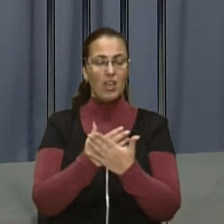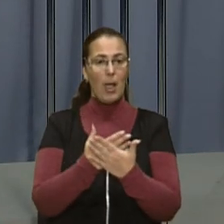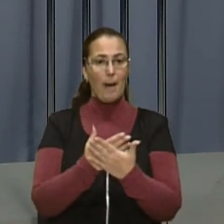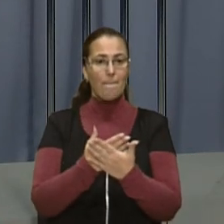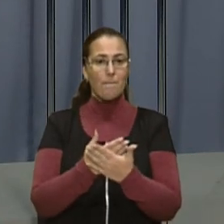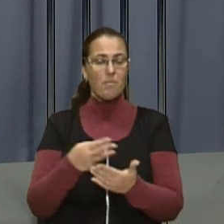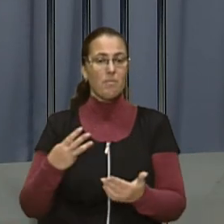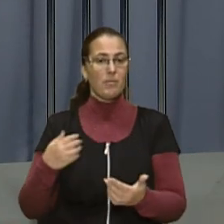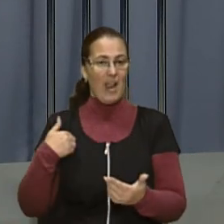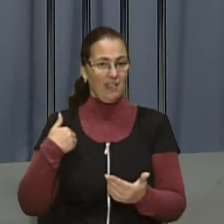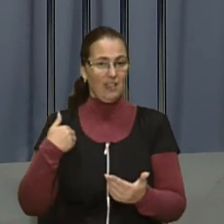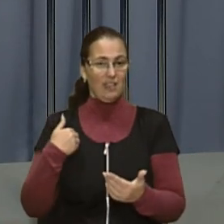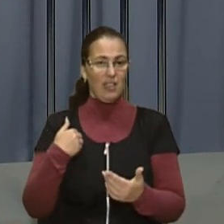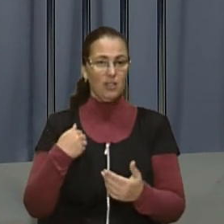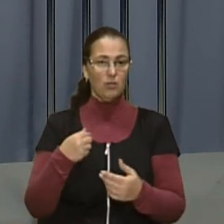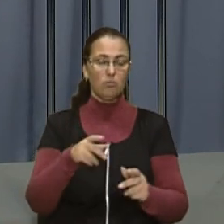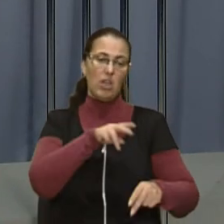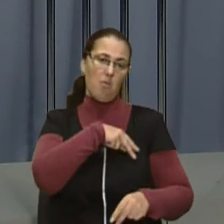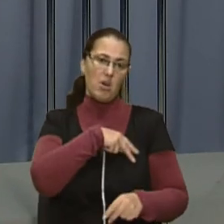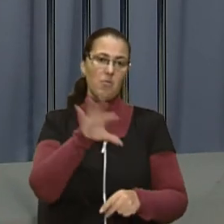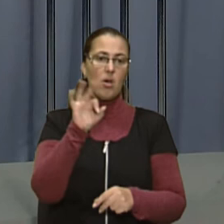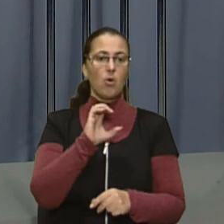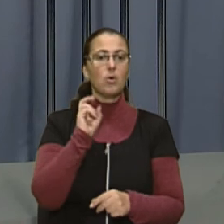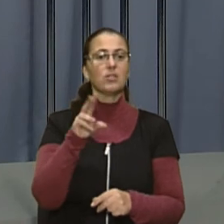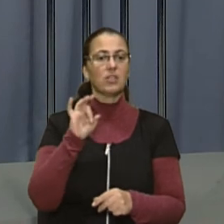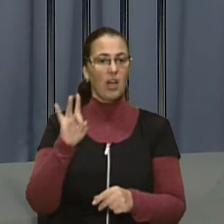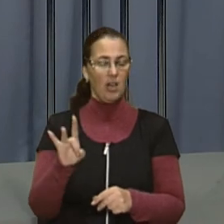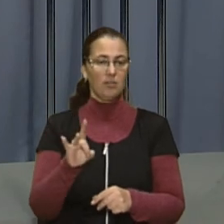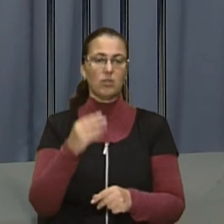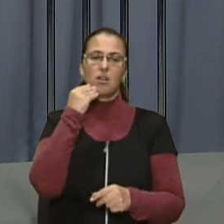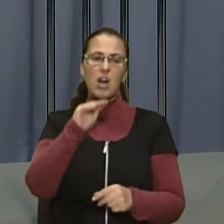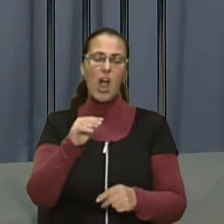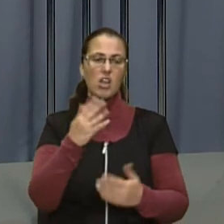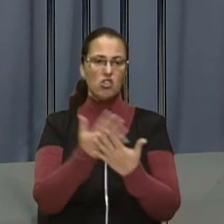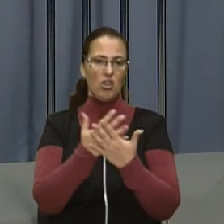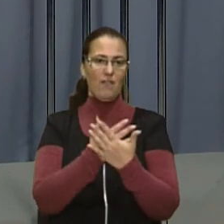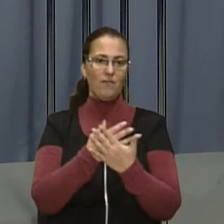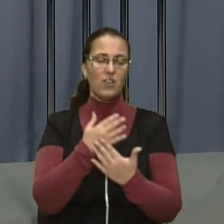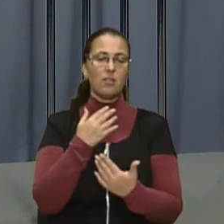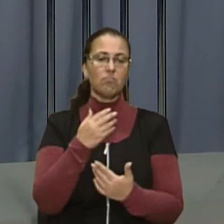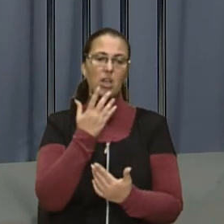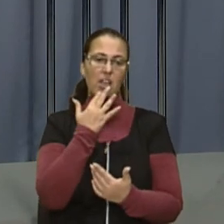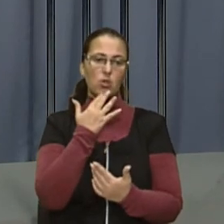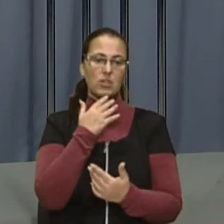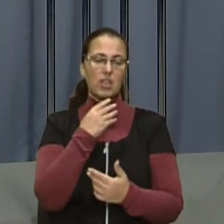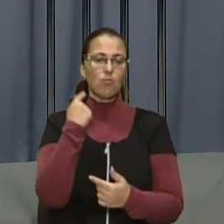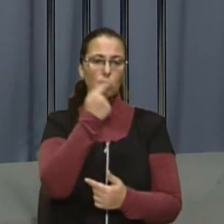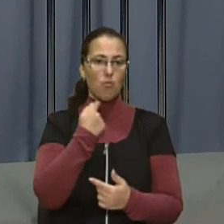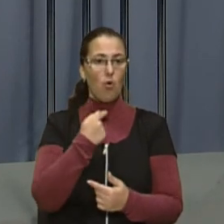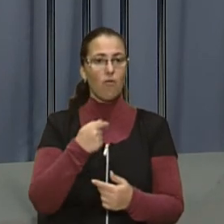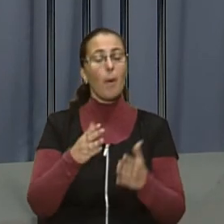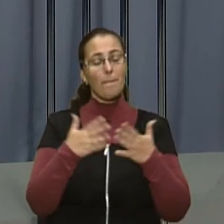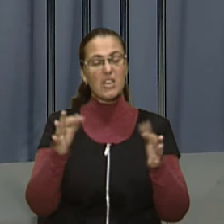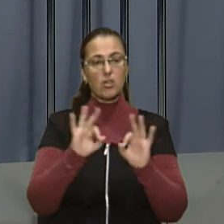України на премію «Оскар» за найкращий фільм іноземною мовою. Більше про презентацію фільму ми розкажемо у випуску новин о